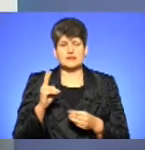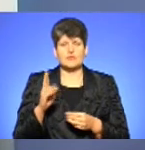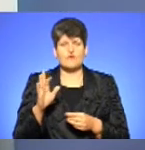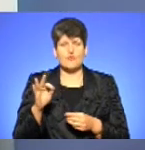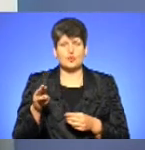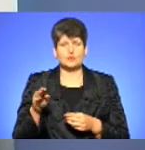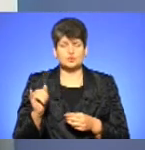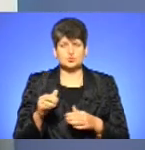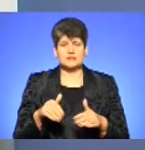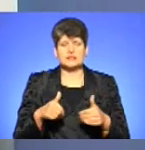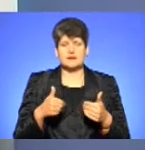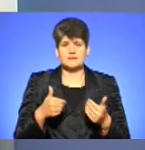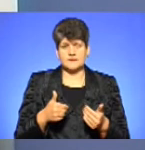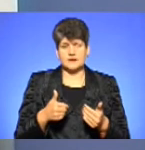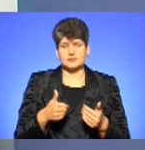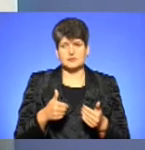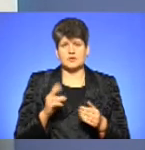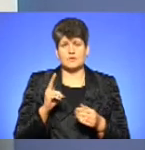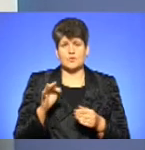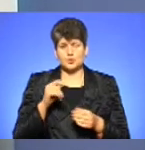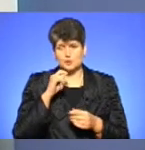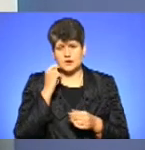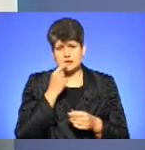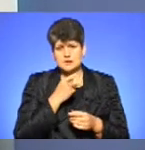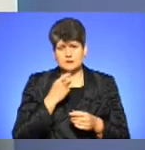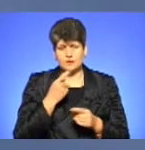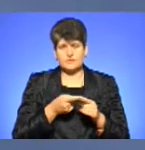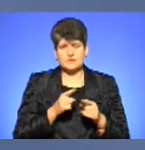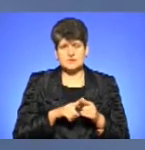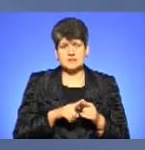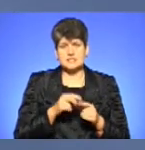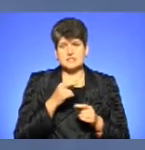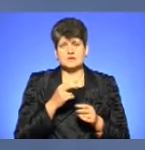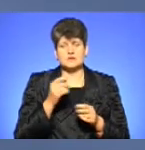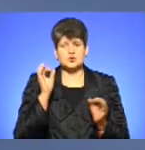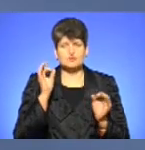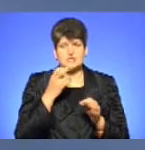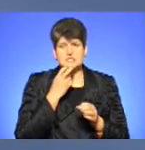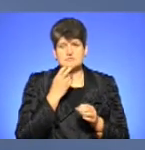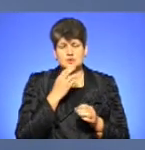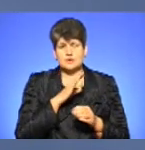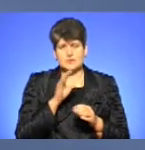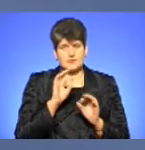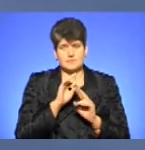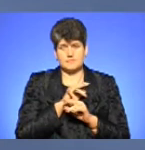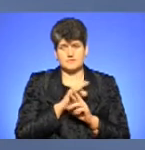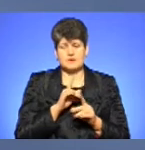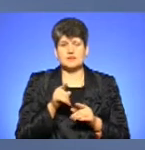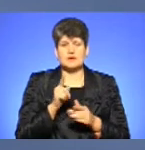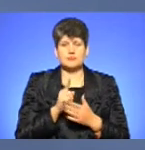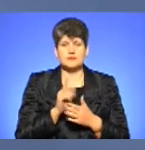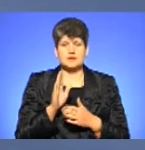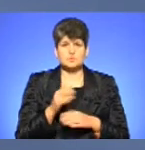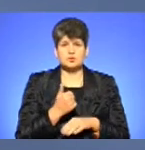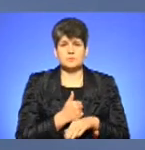українській мові, це, по-моєму, вже звучить смішно і нелогічно. Вона повинна бути в